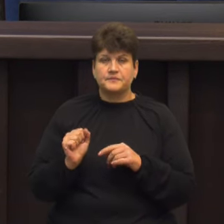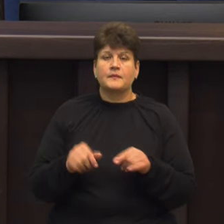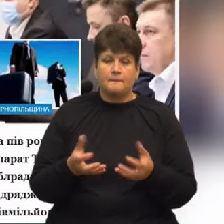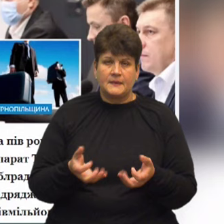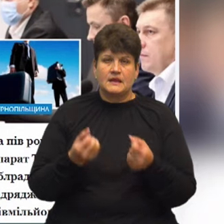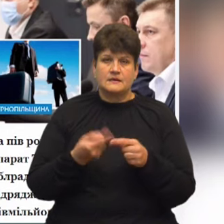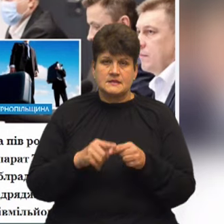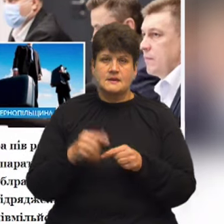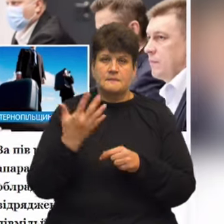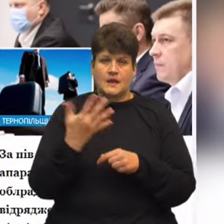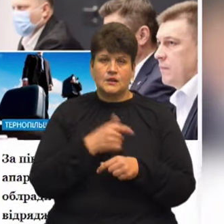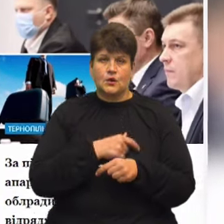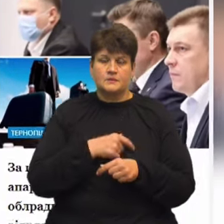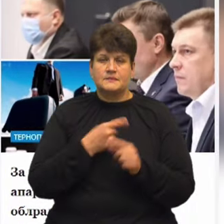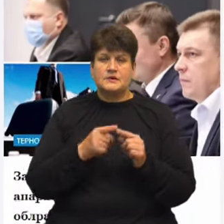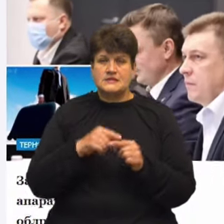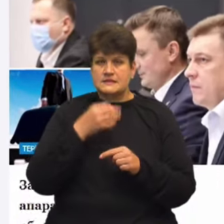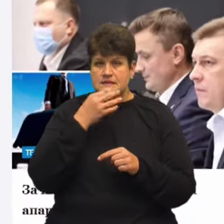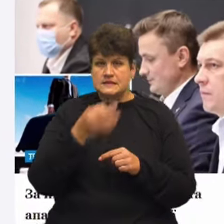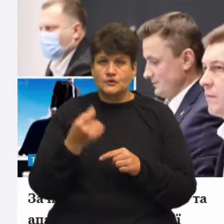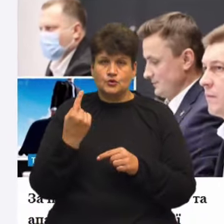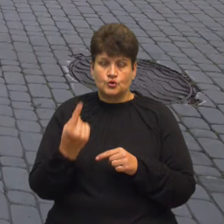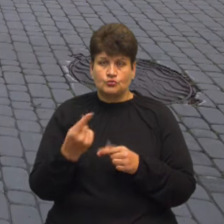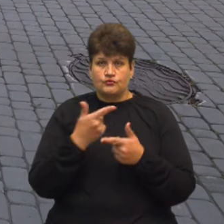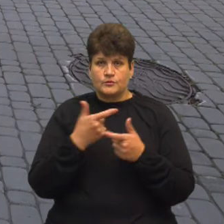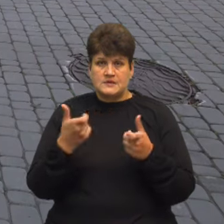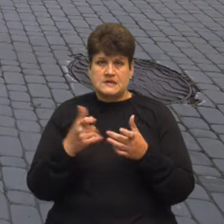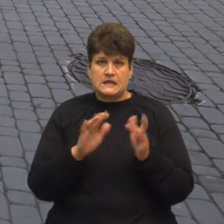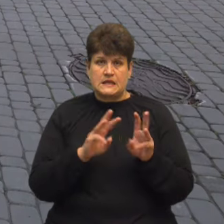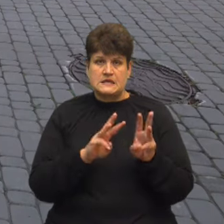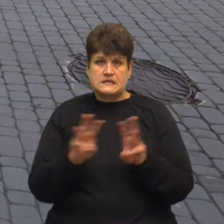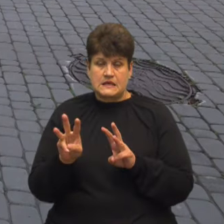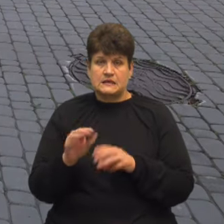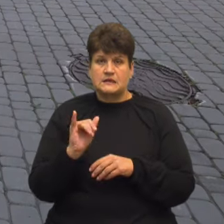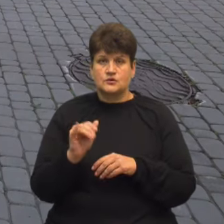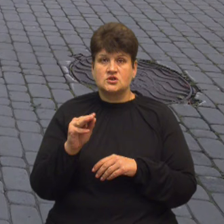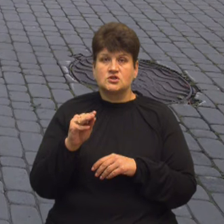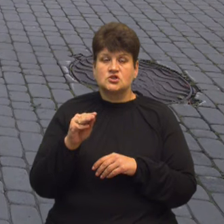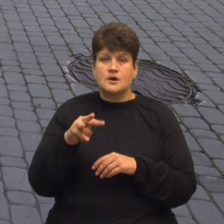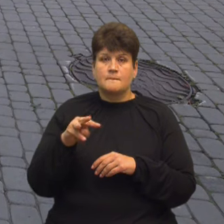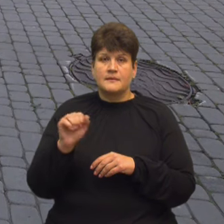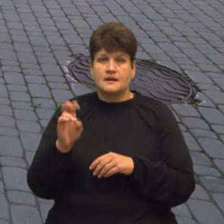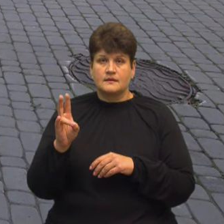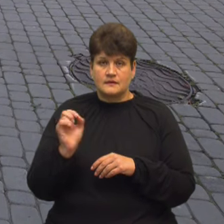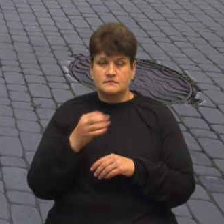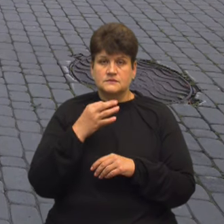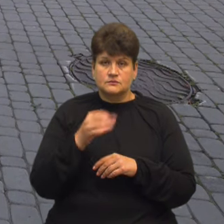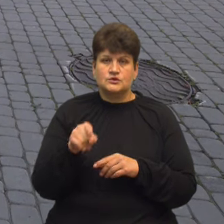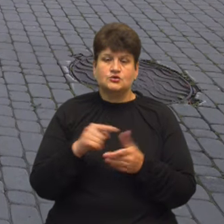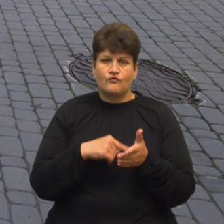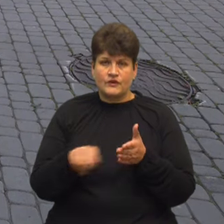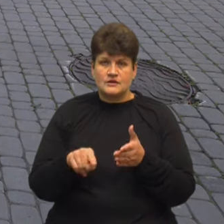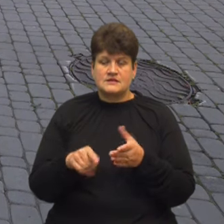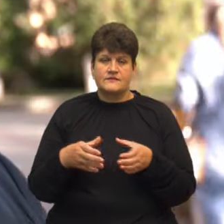депутатів. Про це повідомили на одному з інформаційних сайтів Ігор Жмінка розповів, про те, що його виключили з фракції,